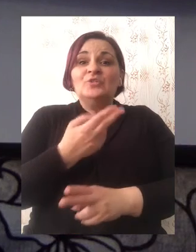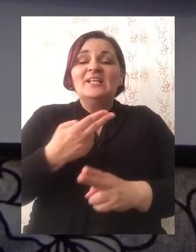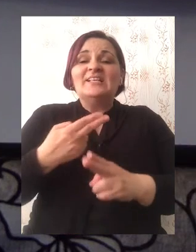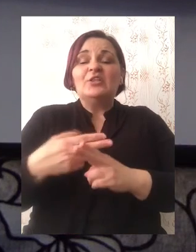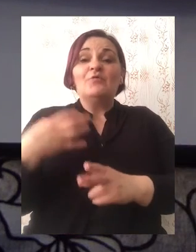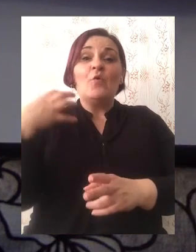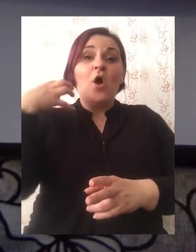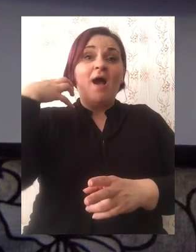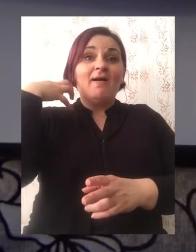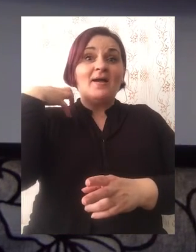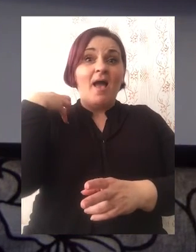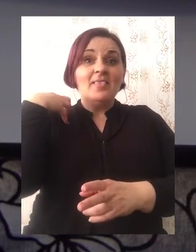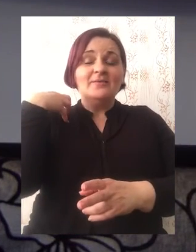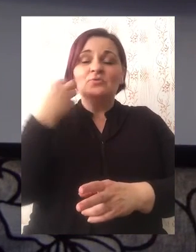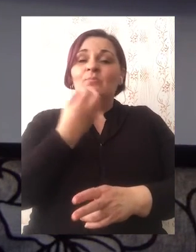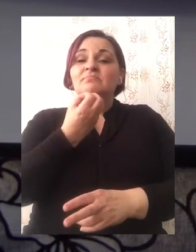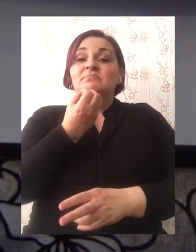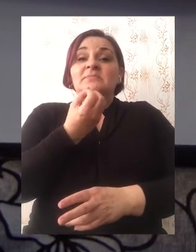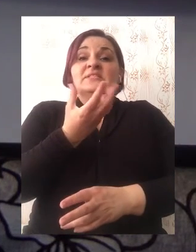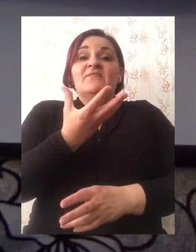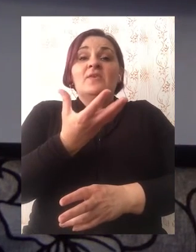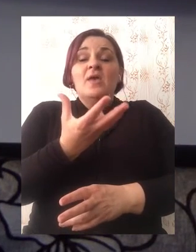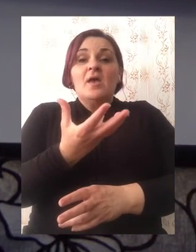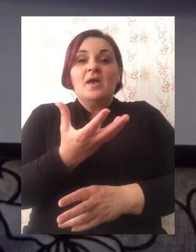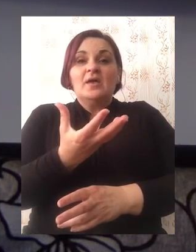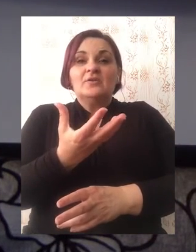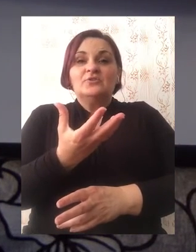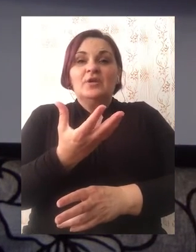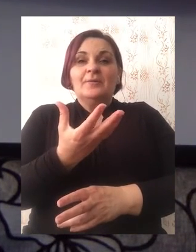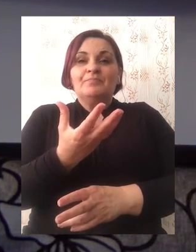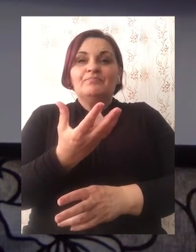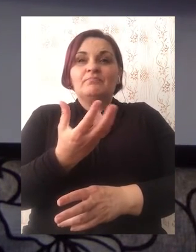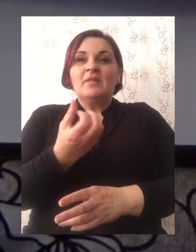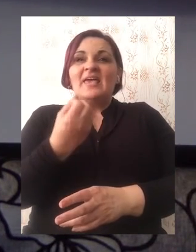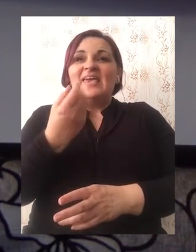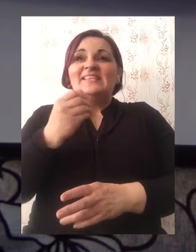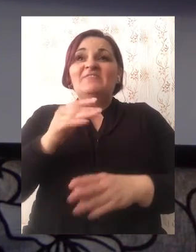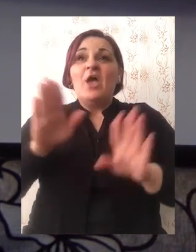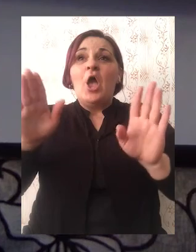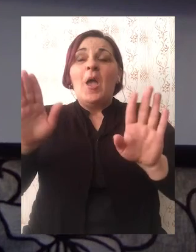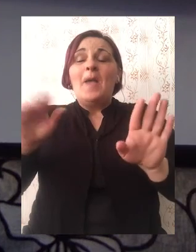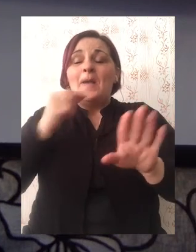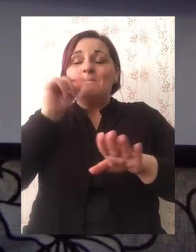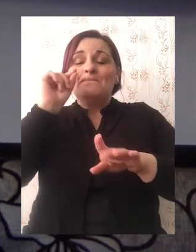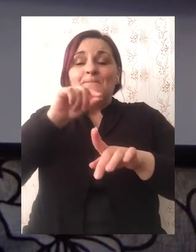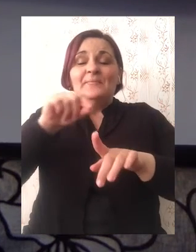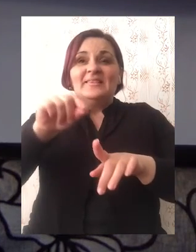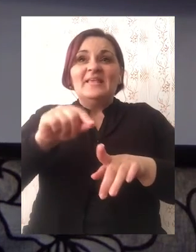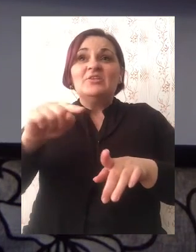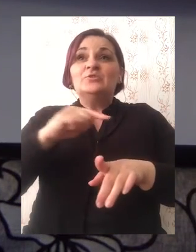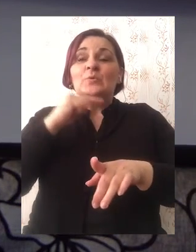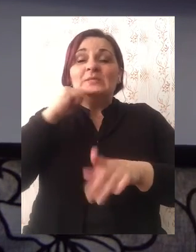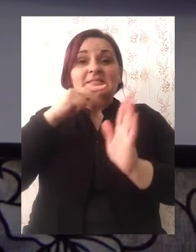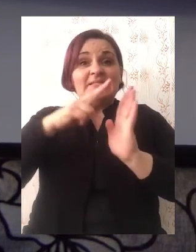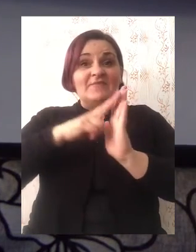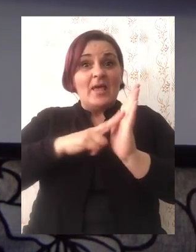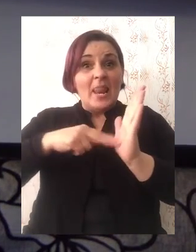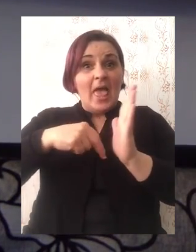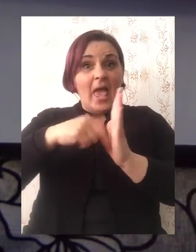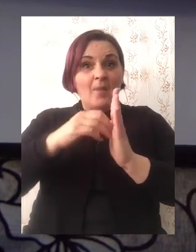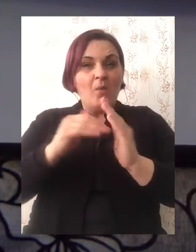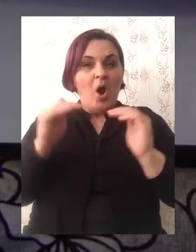zovu kraljicom cvijeća. Cvjetovi koje oprašuju ptice opično su crvene boje.